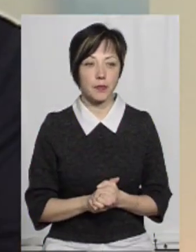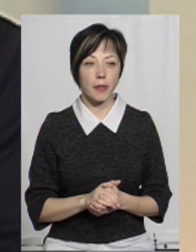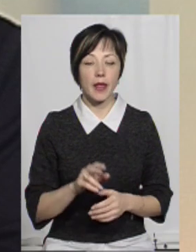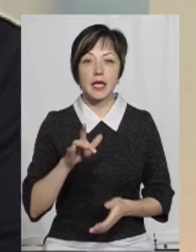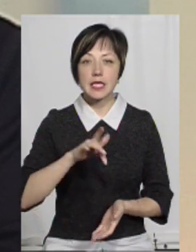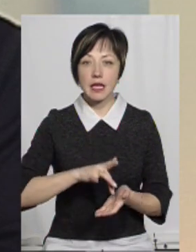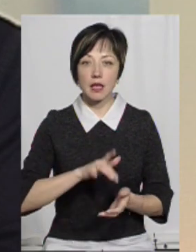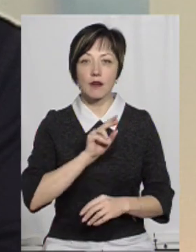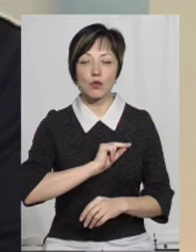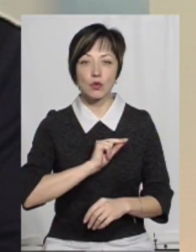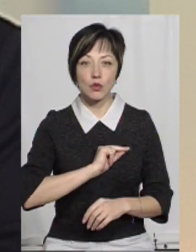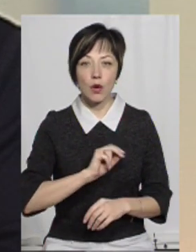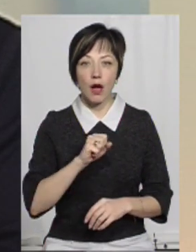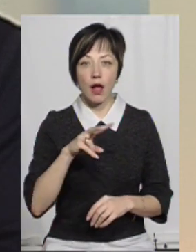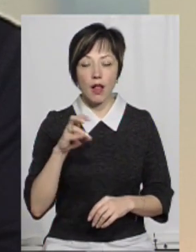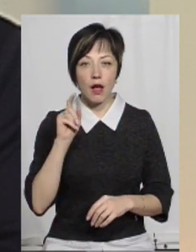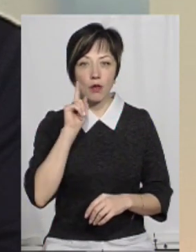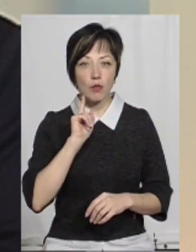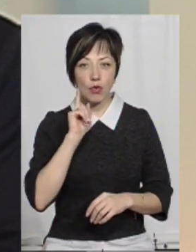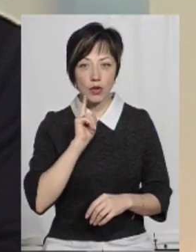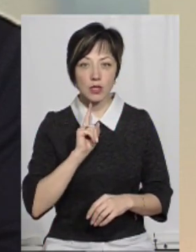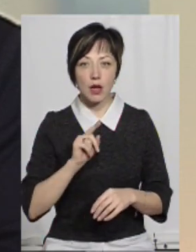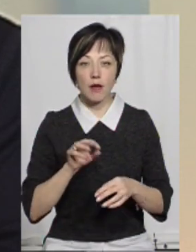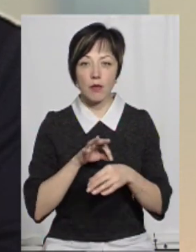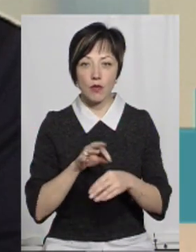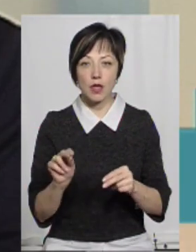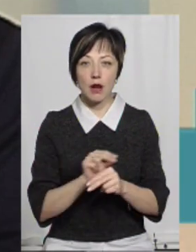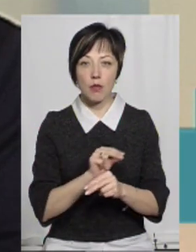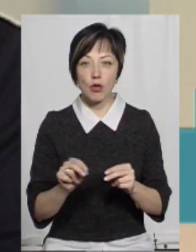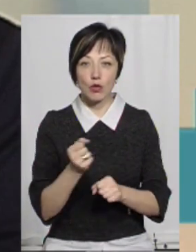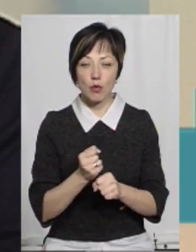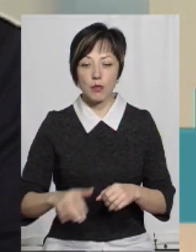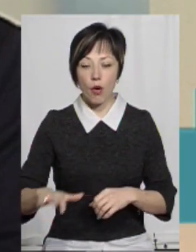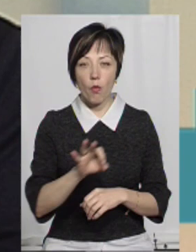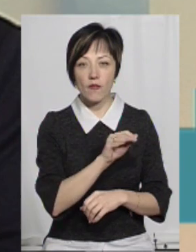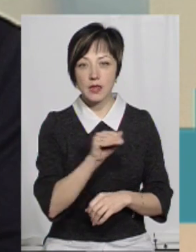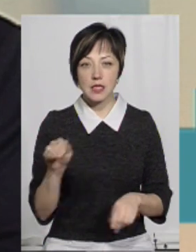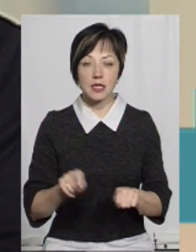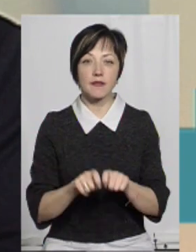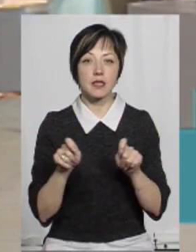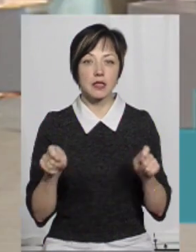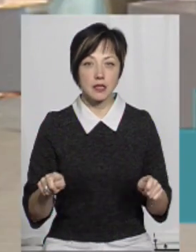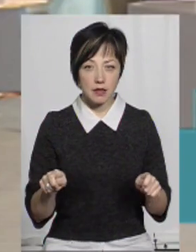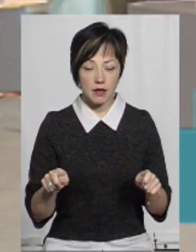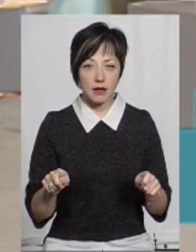Центр функціонує, але поки що ведуться ремонтні роботи в приміщенні. І офіційне відкриття